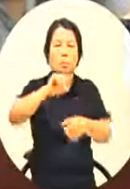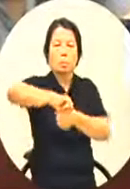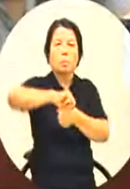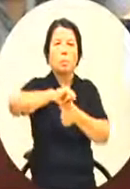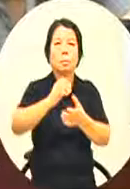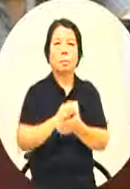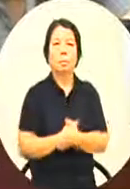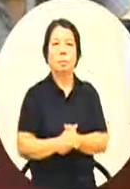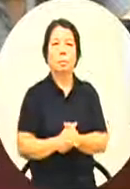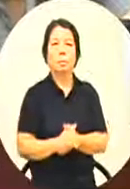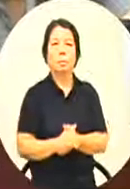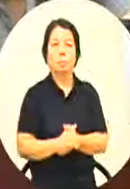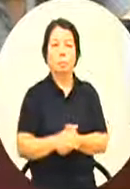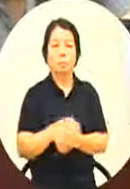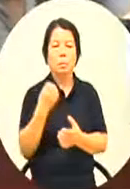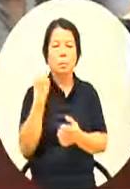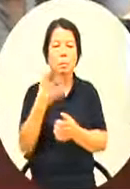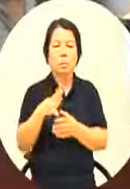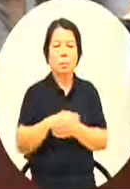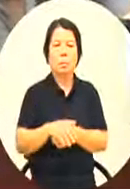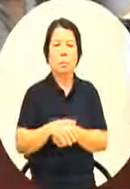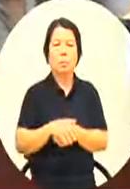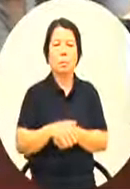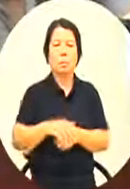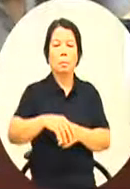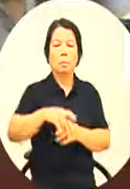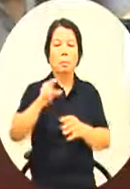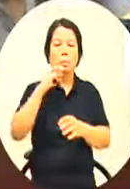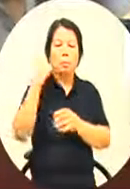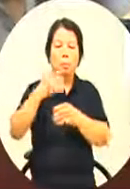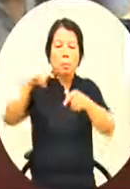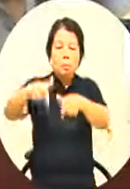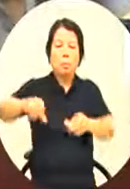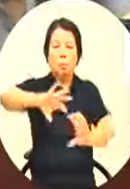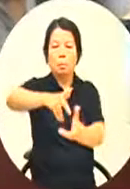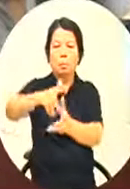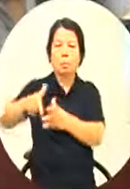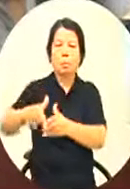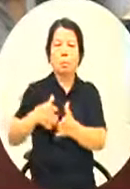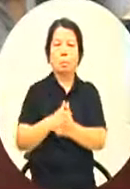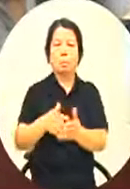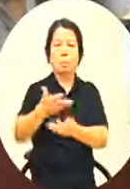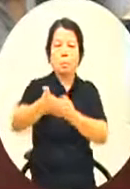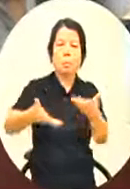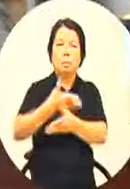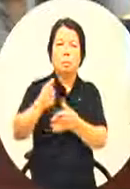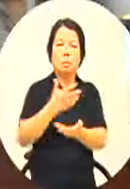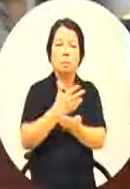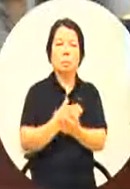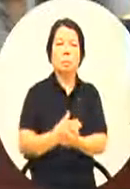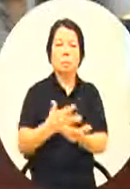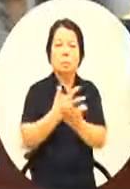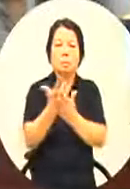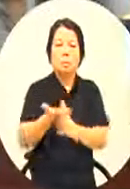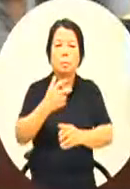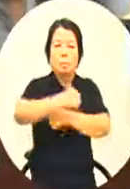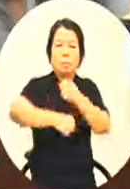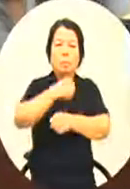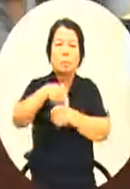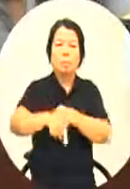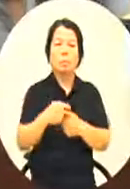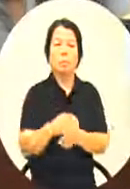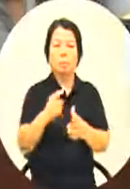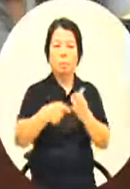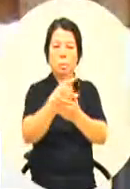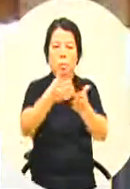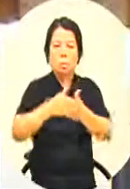新南向的一个相关的国家的一个交流跟艺术的活动局长您只要告诉